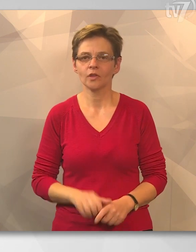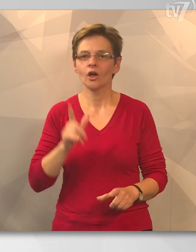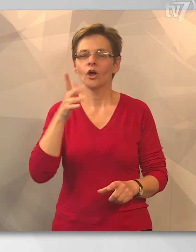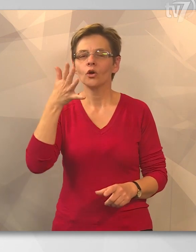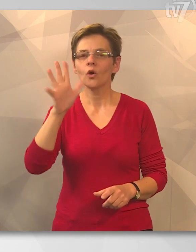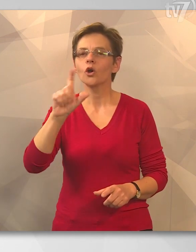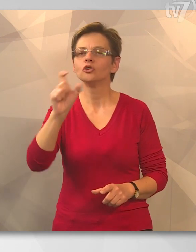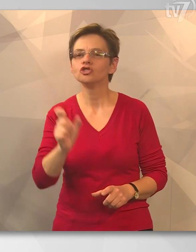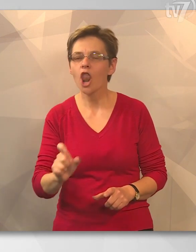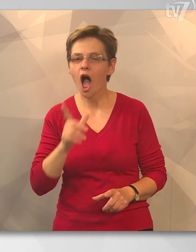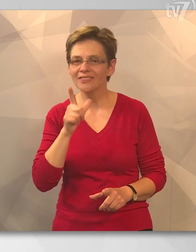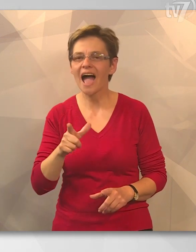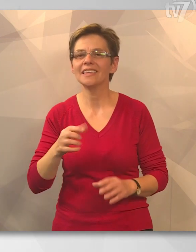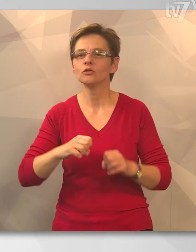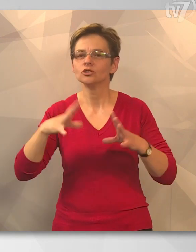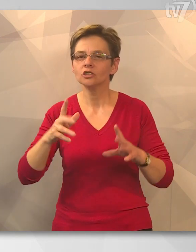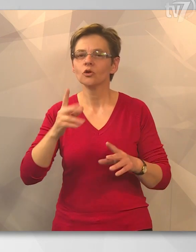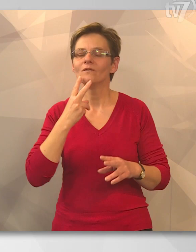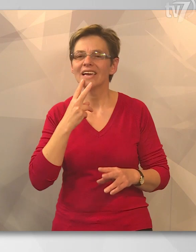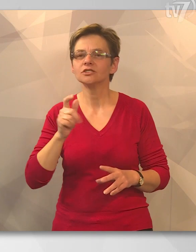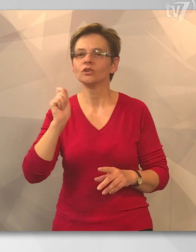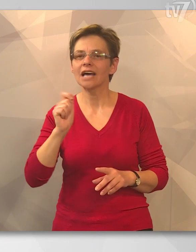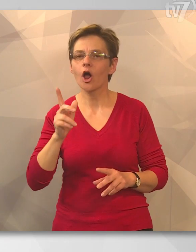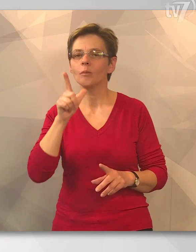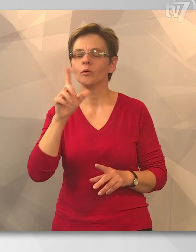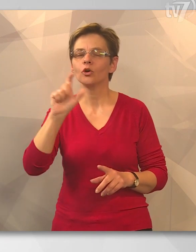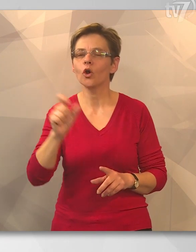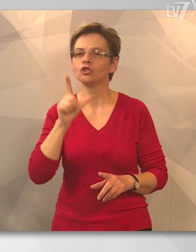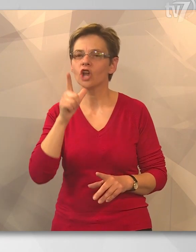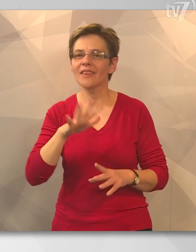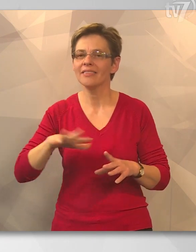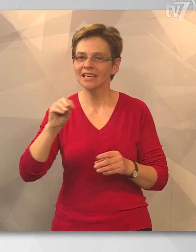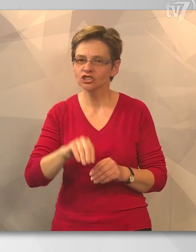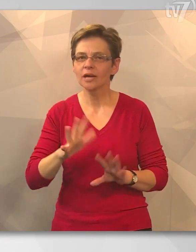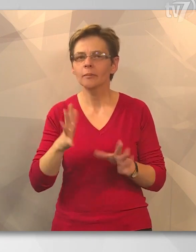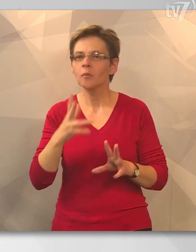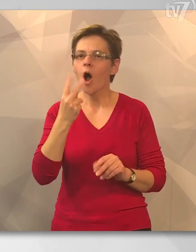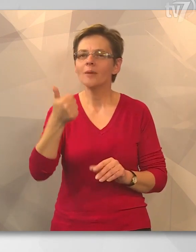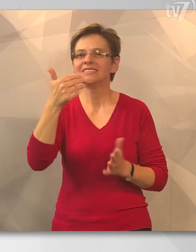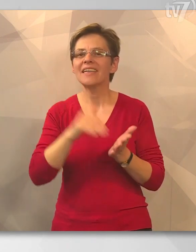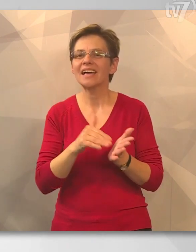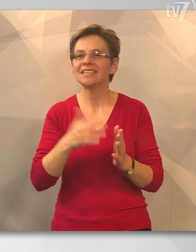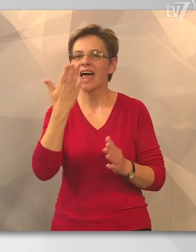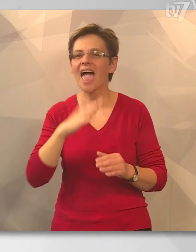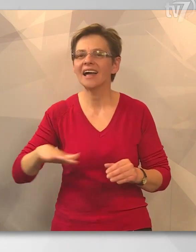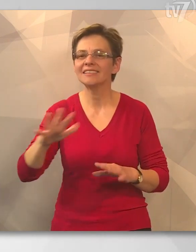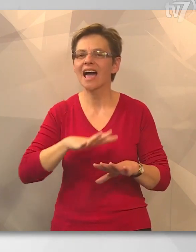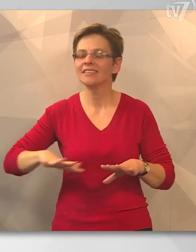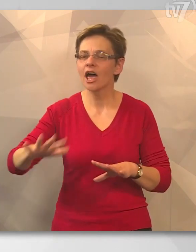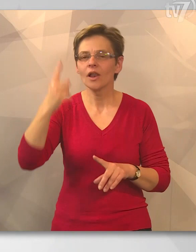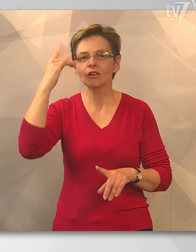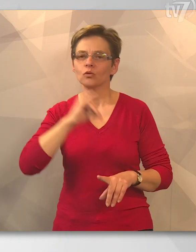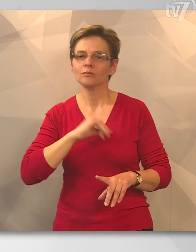A körös ladányi dúzzasztó, vésztő, szeghalom és körös ladány térségében, mintegy 31 ezer hektár